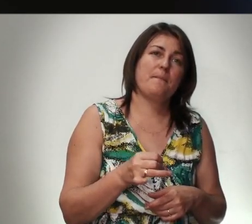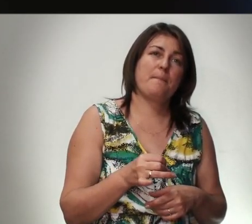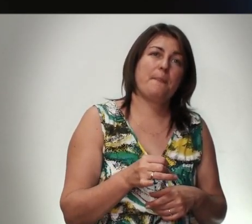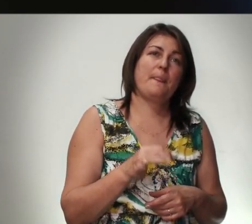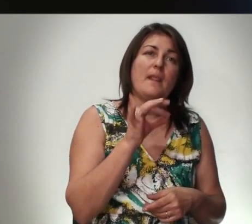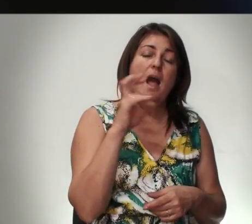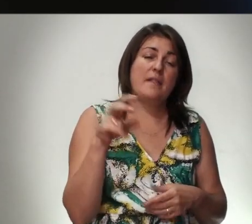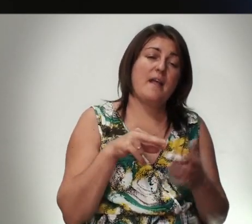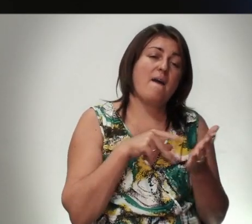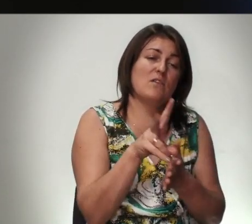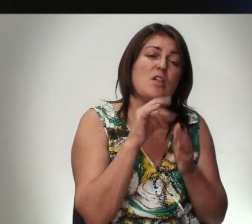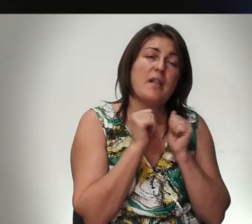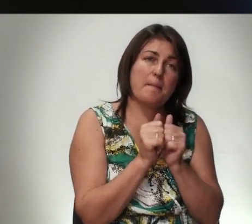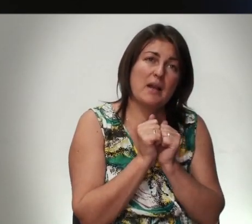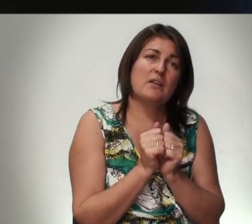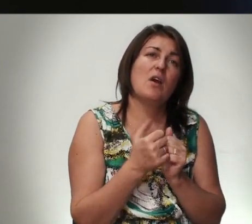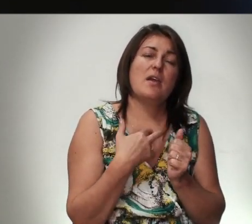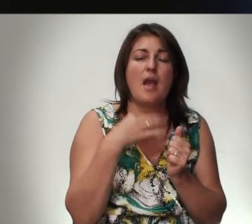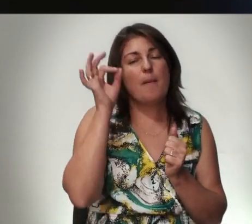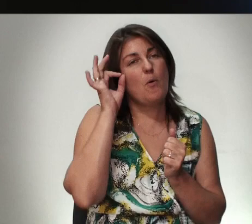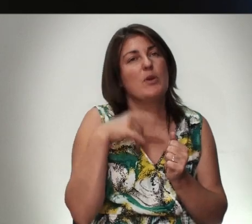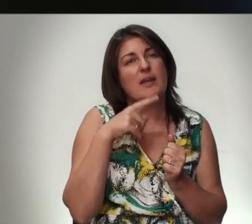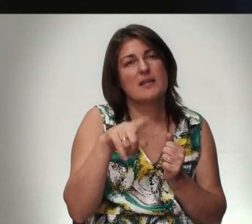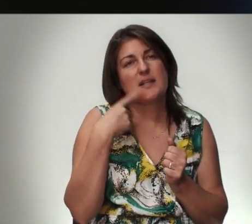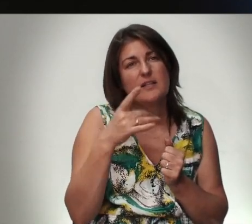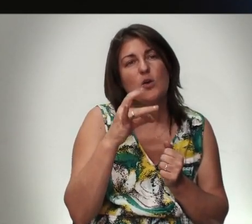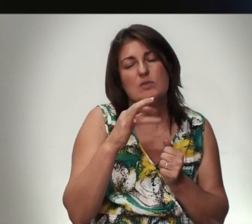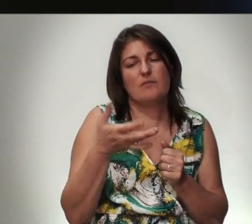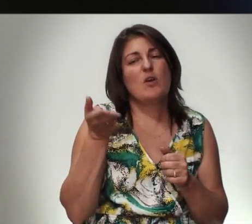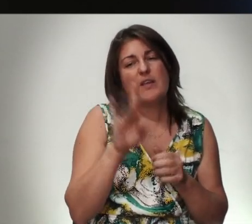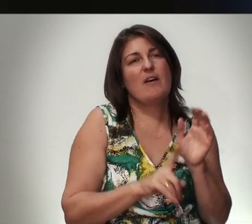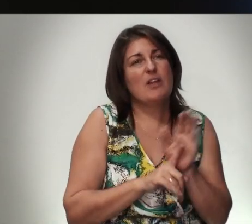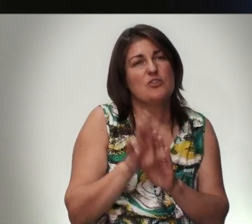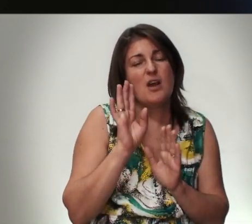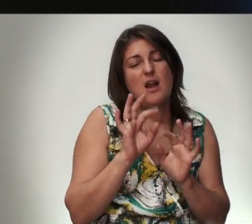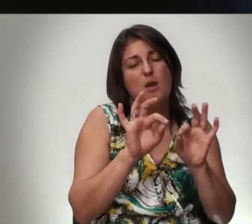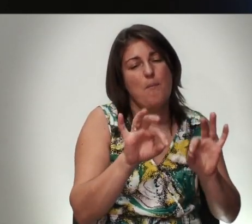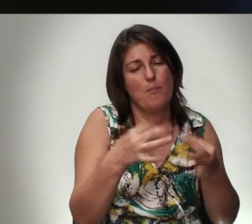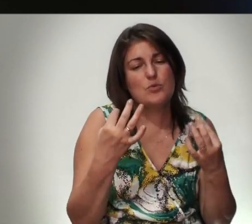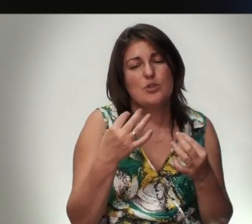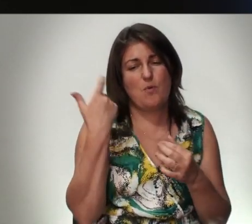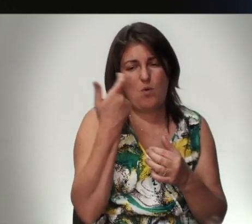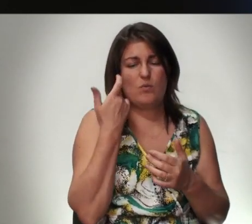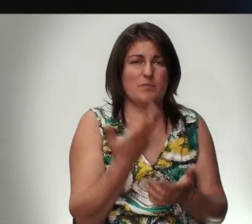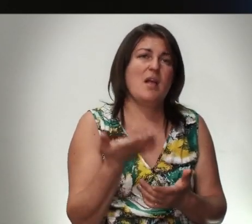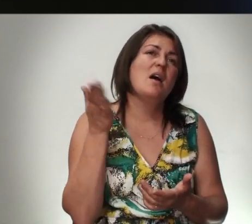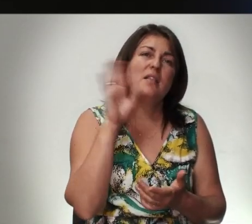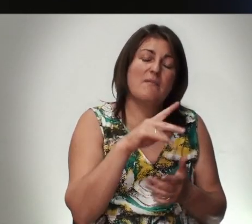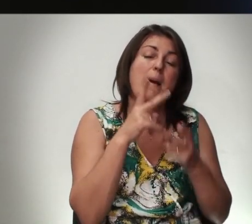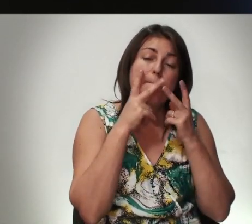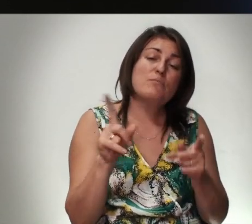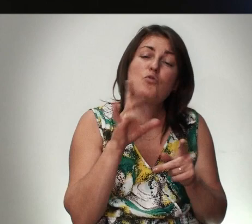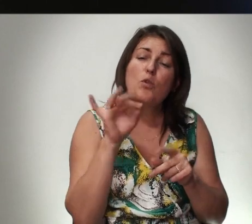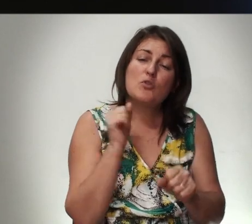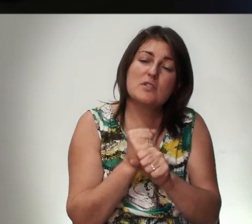Она Вышла На Молитву Я Помню Ей Сказал Руслан Давай Вначале Пустим Господа Давай Посмотрим